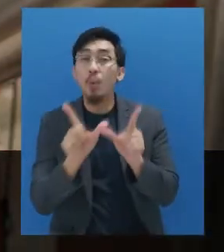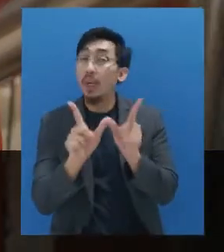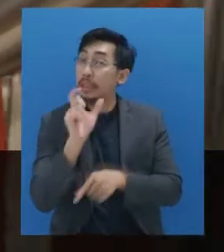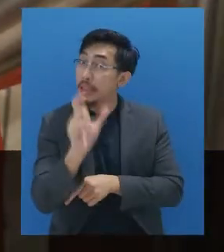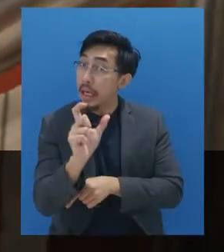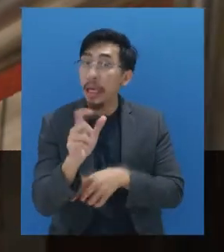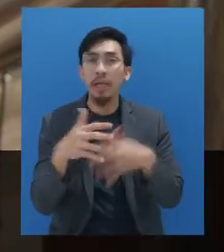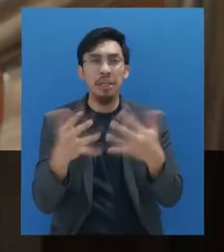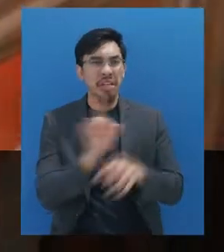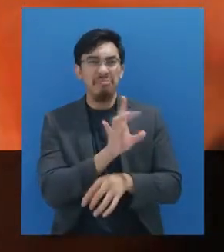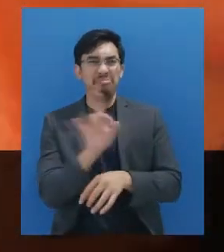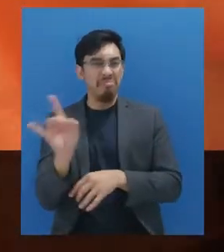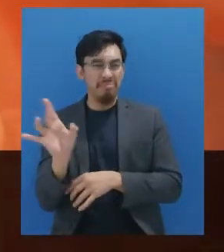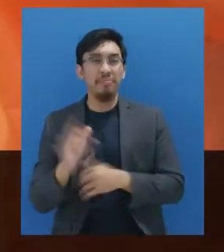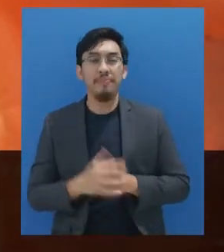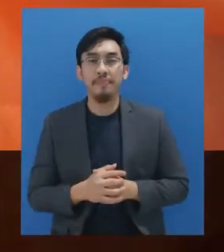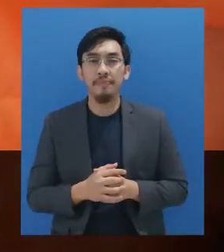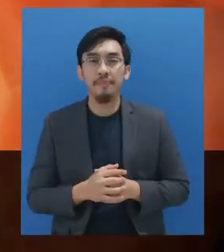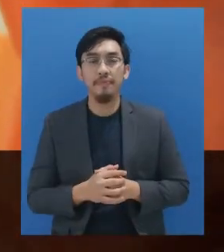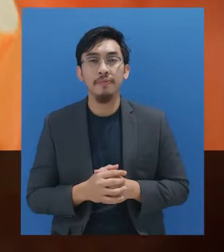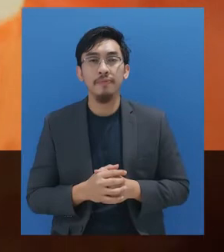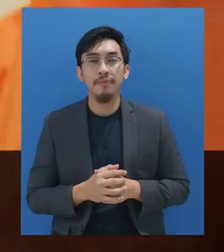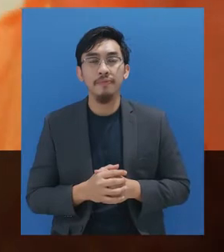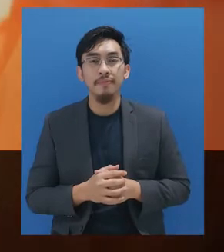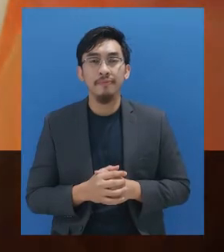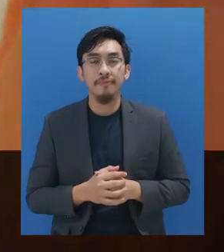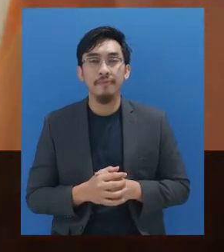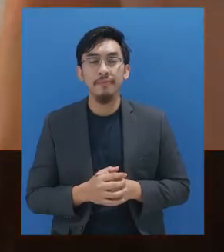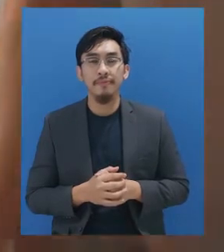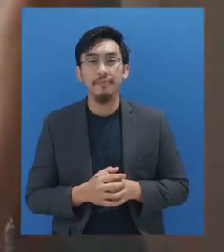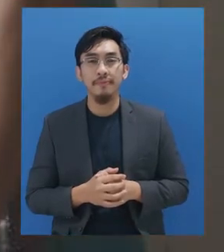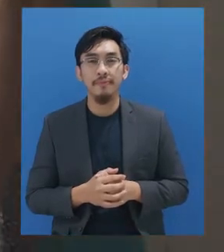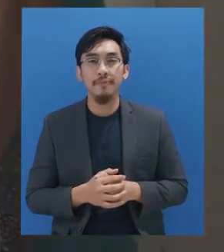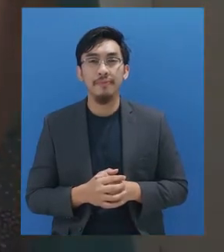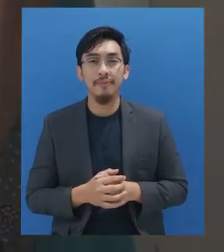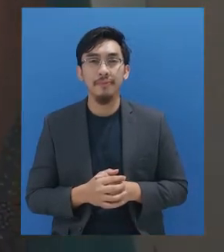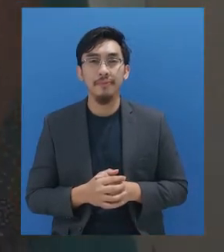pegangan tangga, WC atau kamar mandi, dan lain sebagainya.